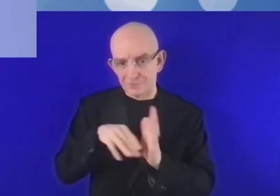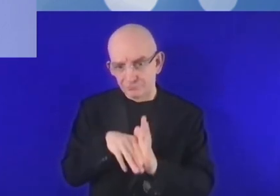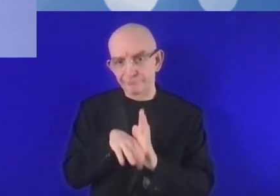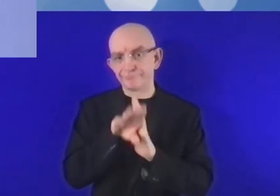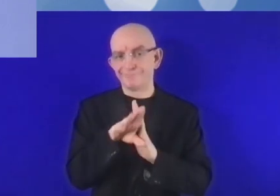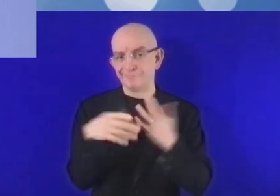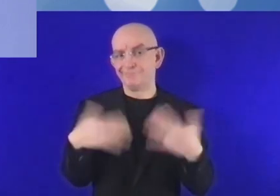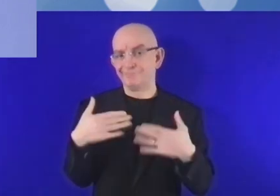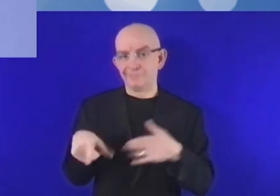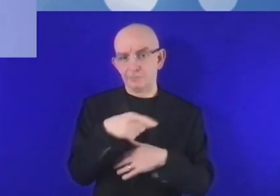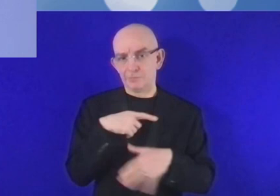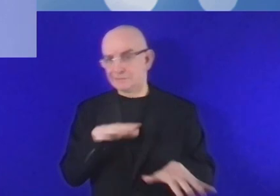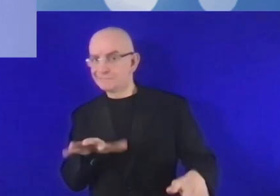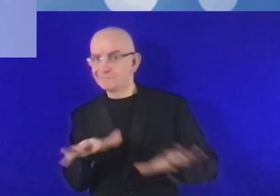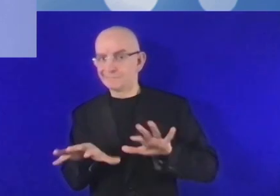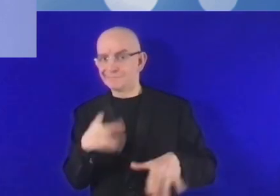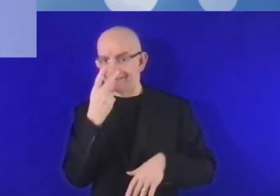la reconstruction de'économie européenne